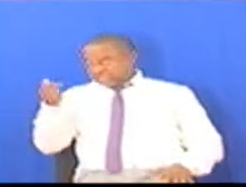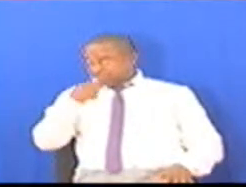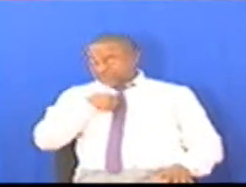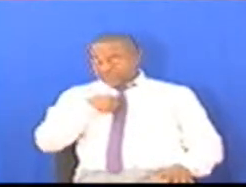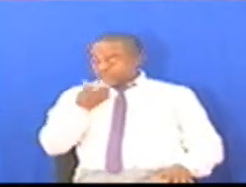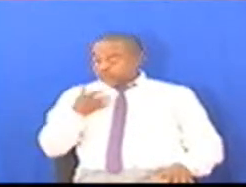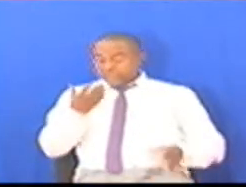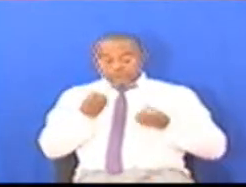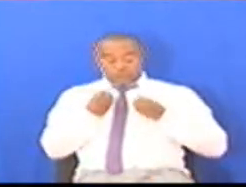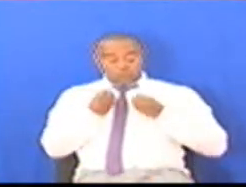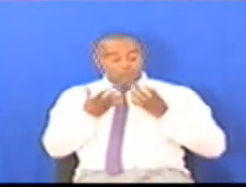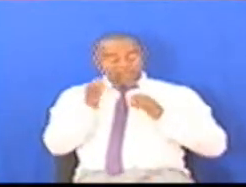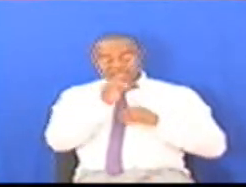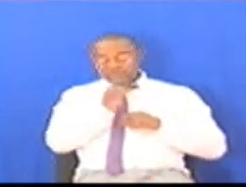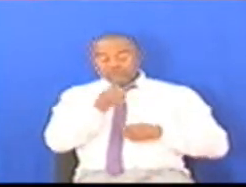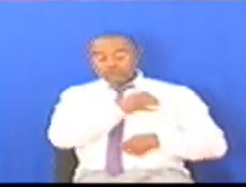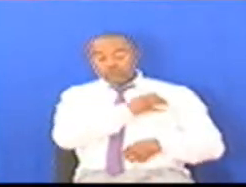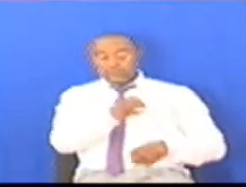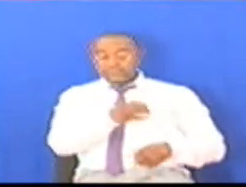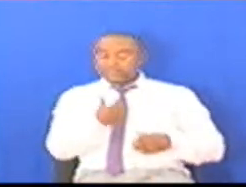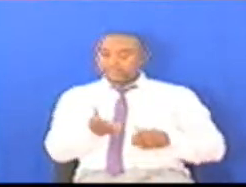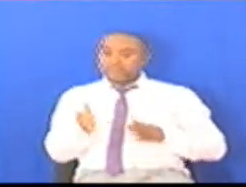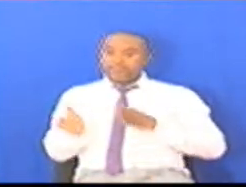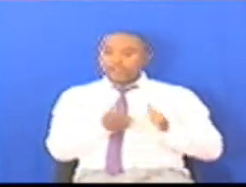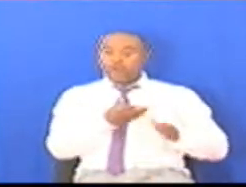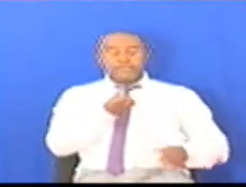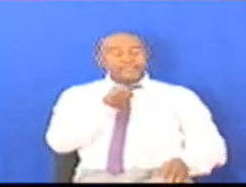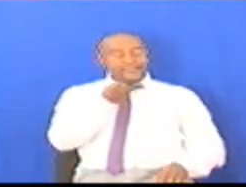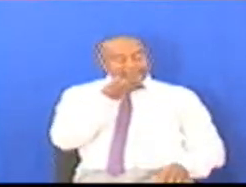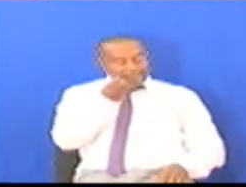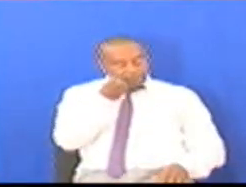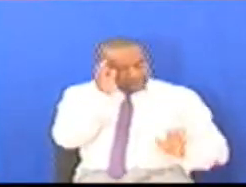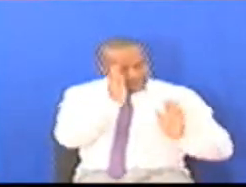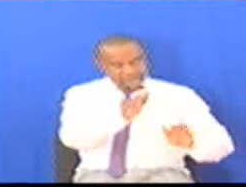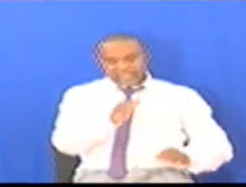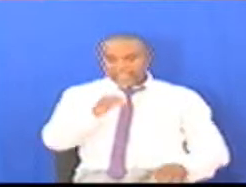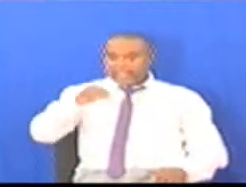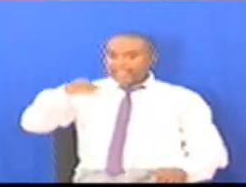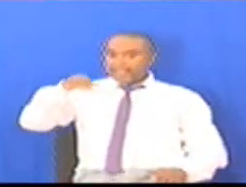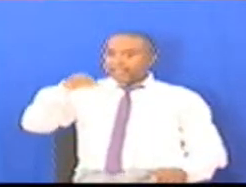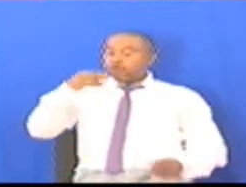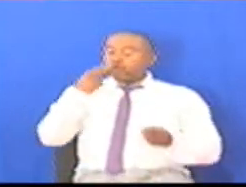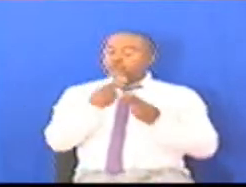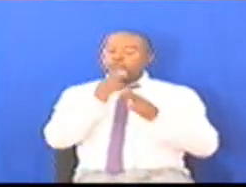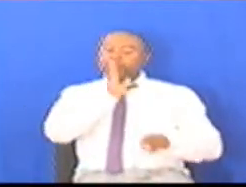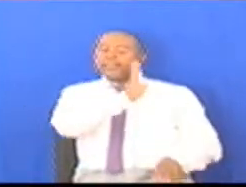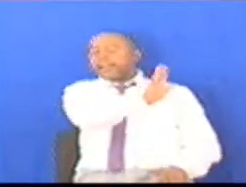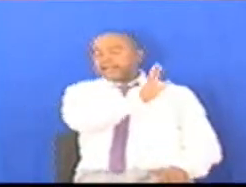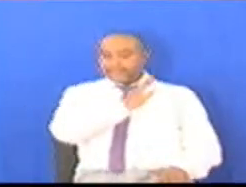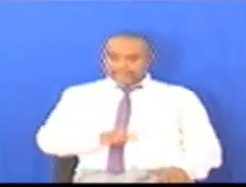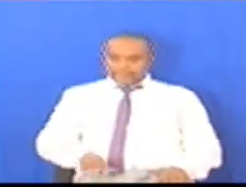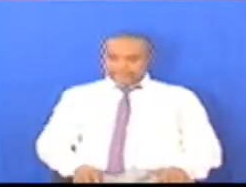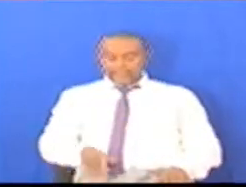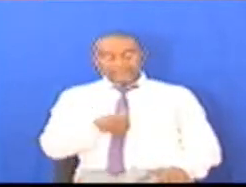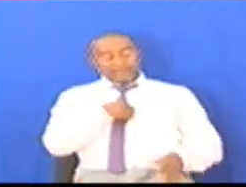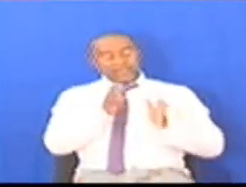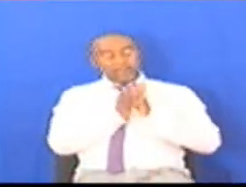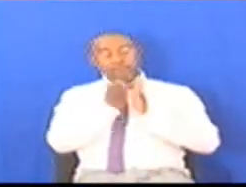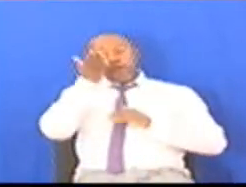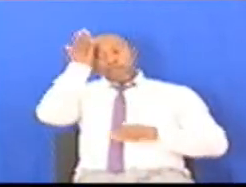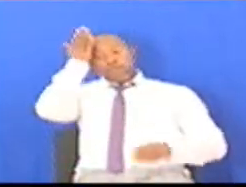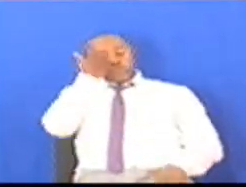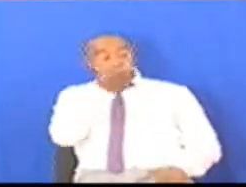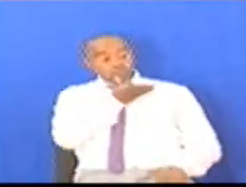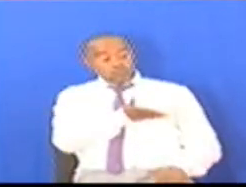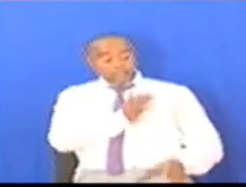Mweshimwa mpango Nitamuachia PHD yake Kwa kuwa Na kumuambia mwenyezi mungu